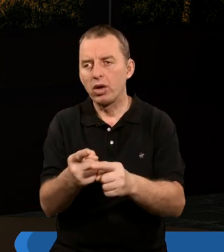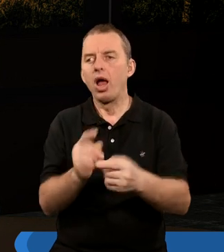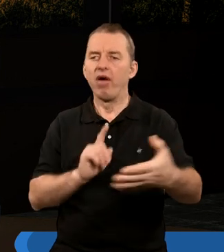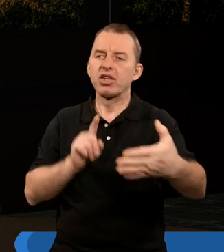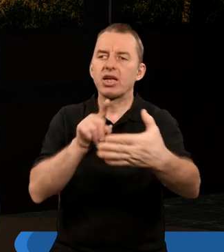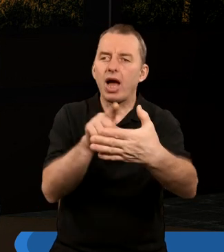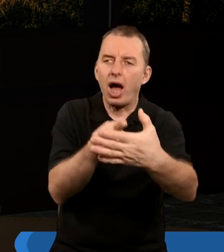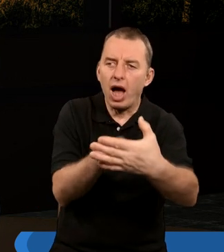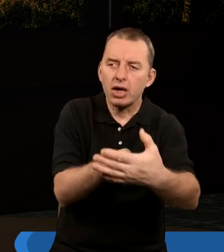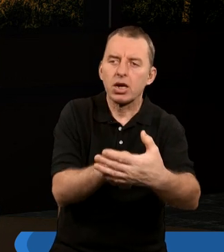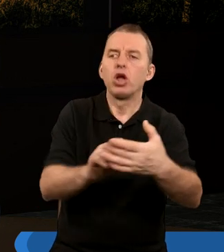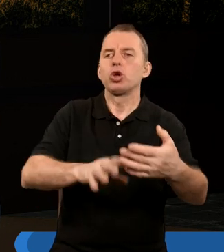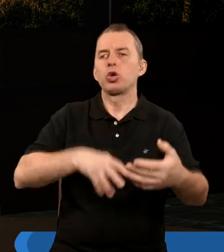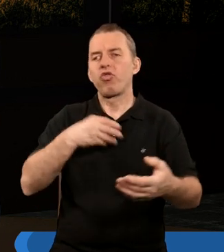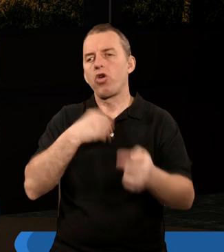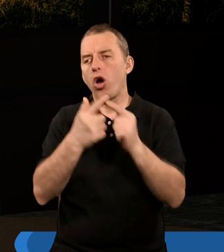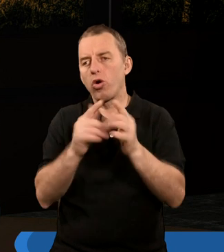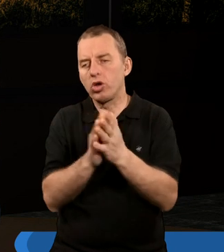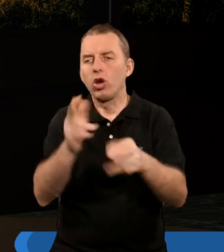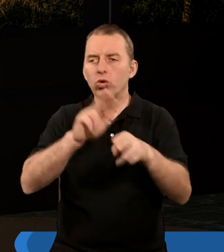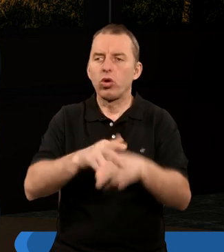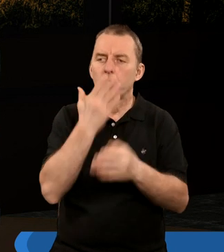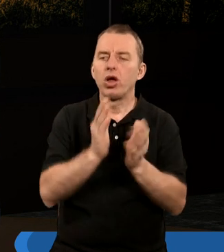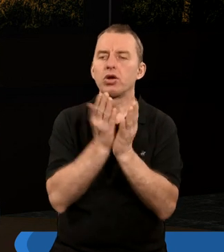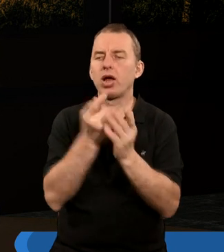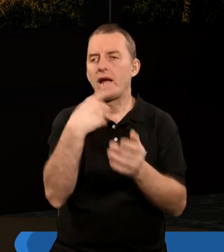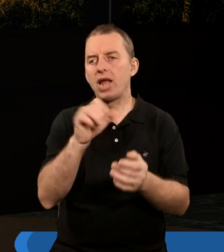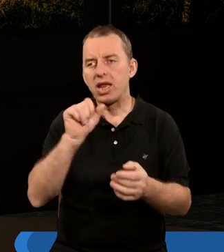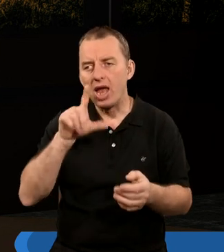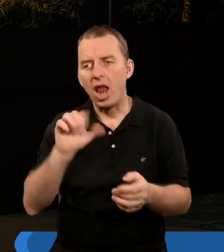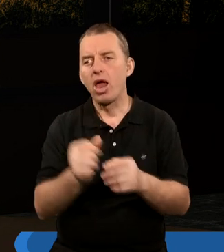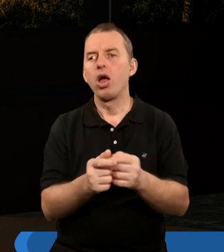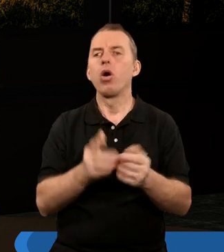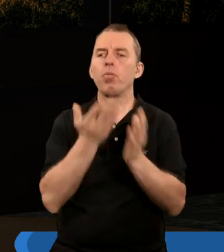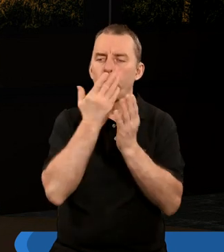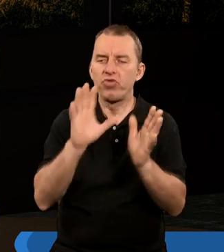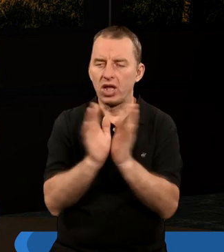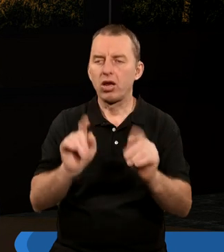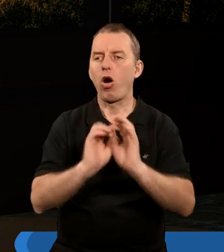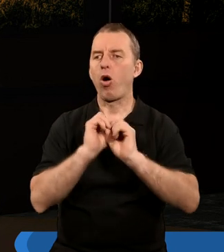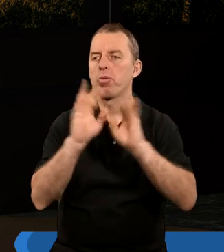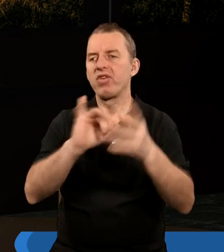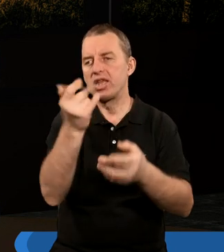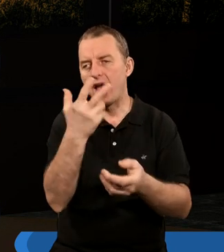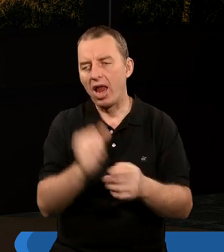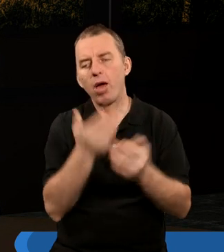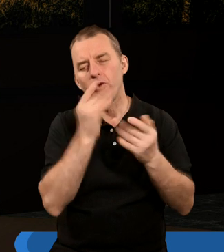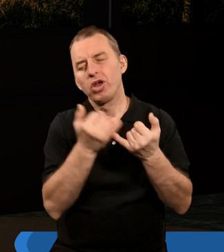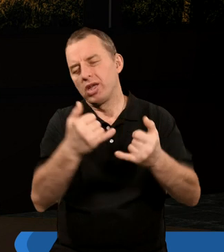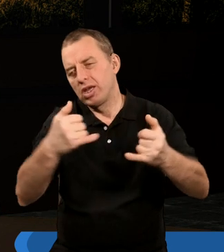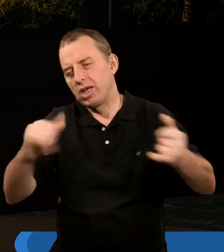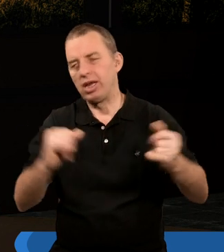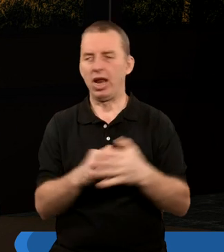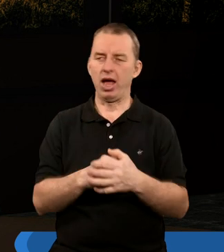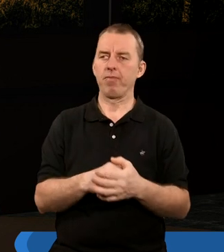wskazać, że świątynia, o której mówi i Księga Daniela, i mówi Księga Apokalipsy, ale także mówią inne